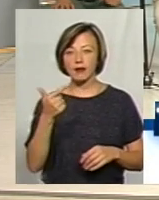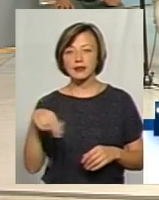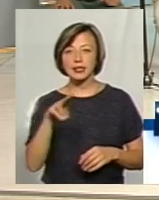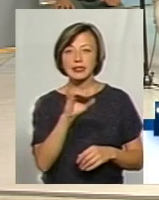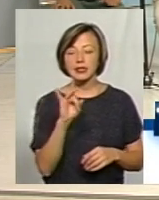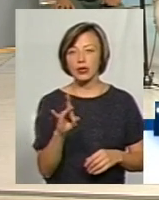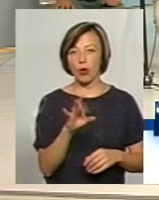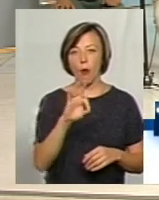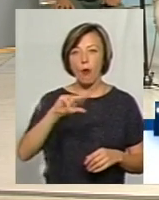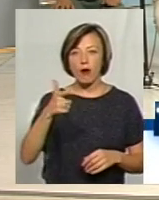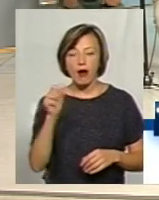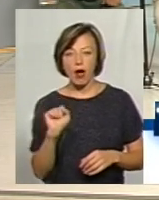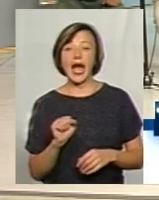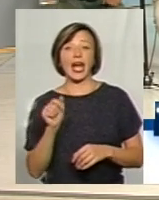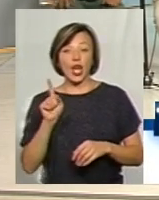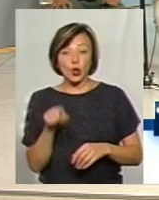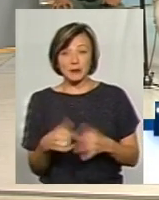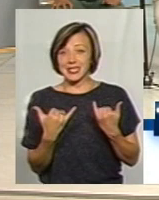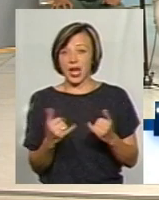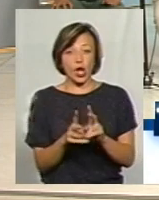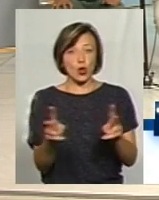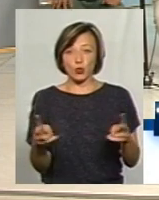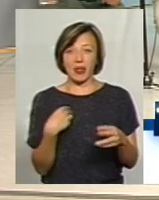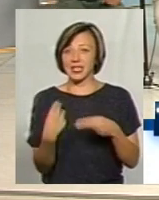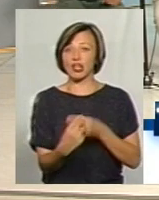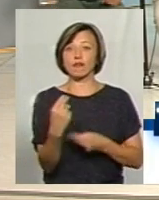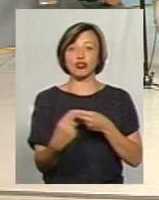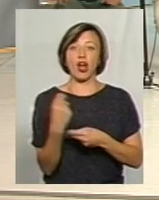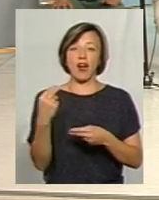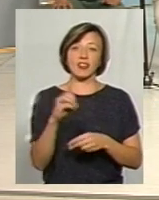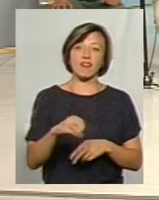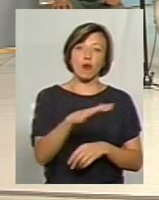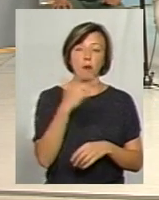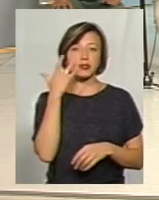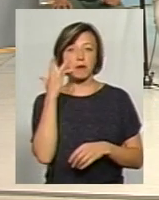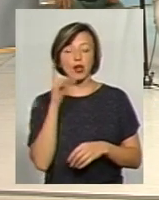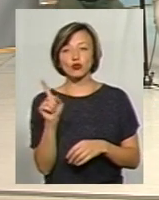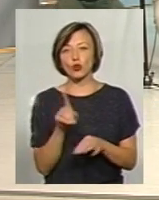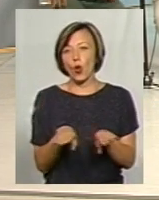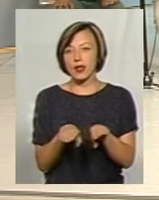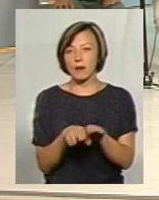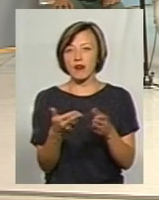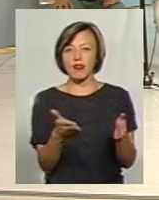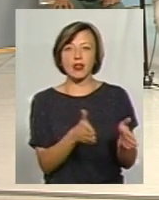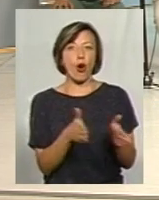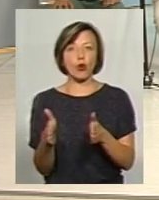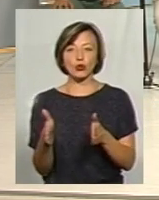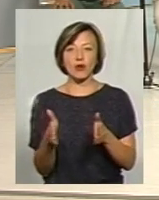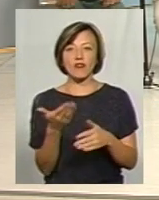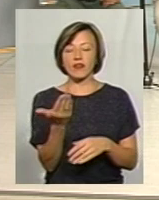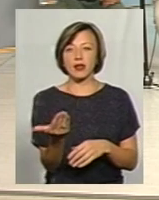Ігоря, від Ольги. І тоді би зараз ніхто би нас не повчав з Європи чи з Америки, що ніби ви не готова,